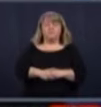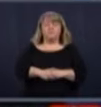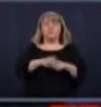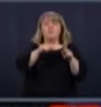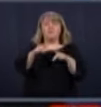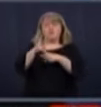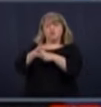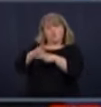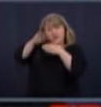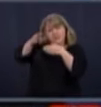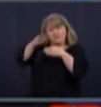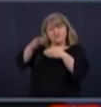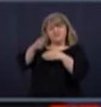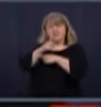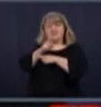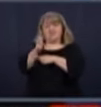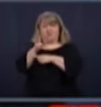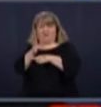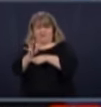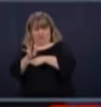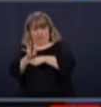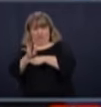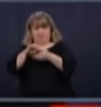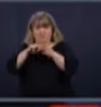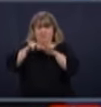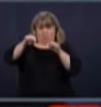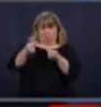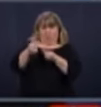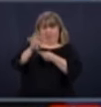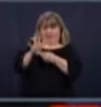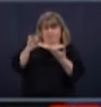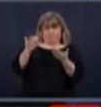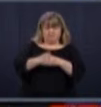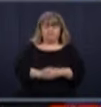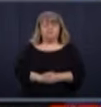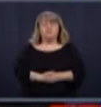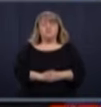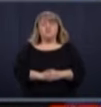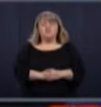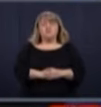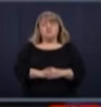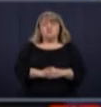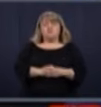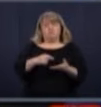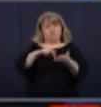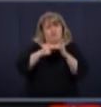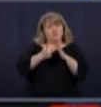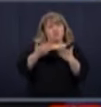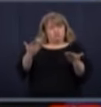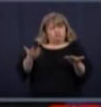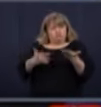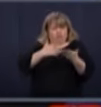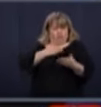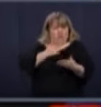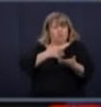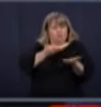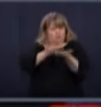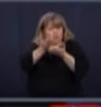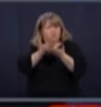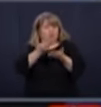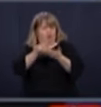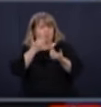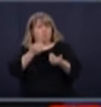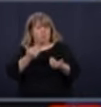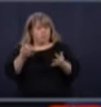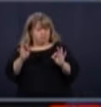aux soins intensifs, une diminution de 4. Donc, comme vous le voyez, les nouvelles sont plutôt bonnes. D'abord,